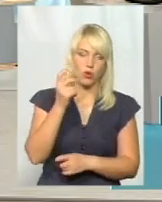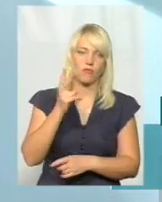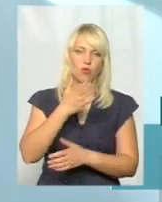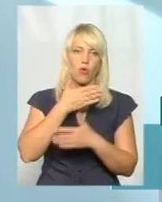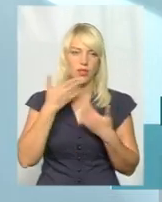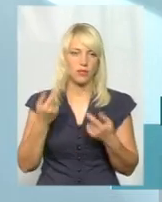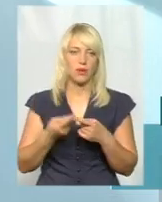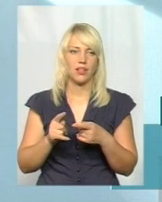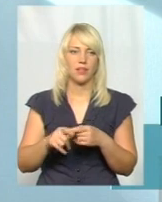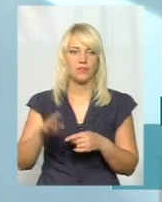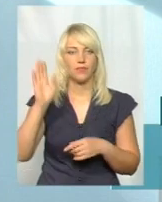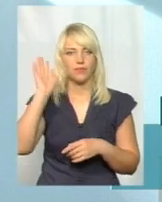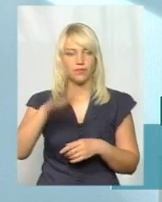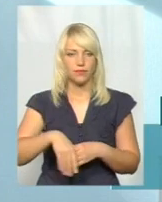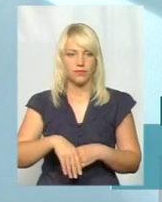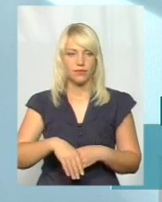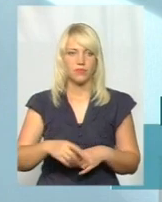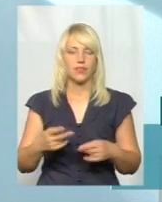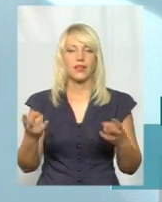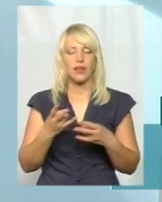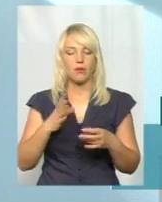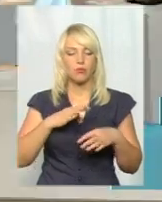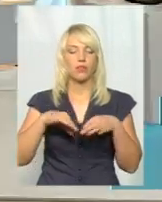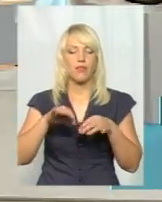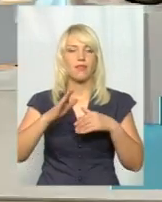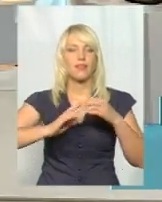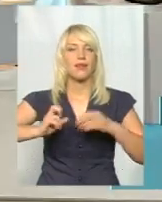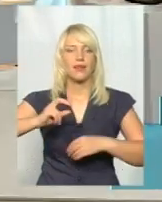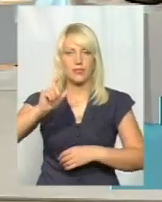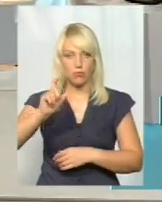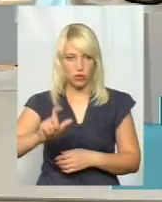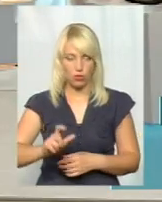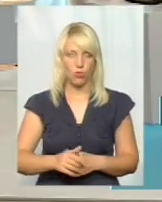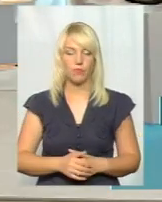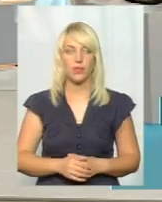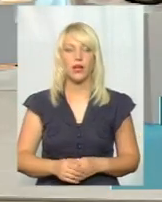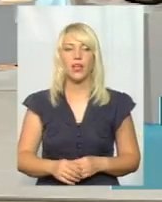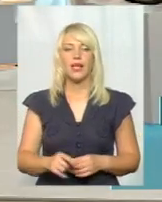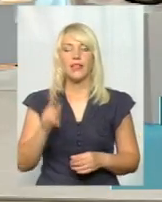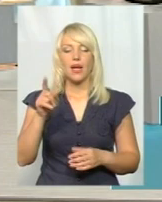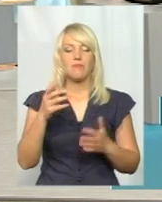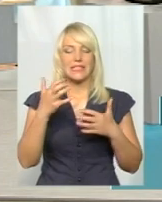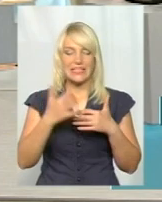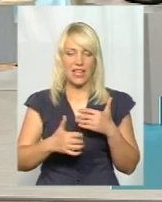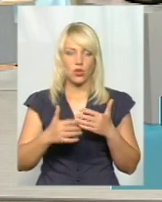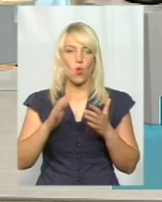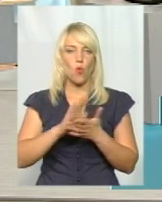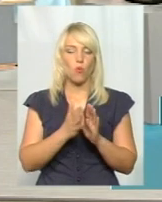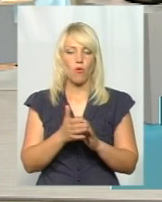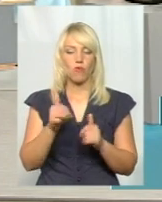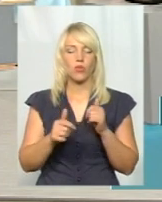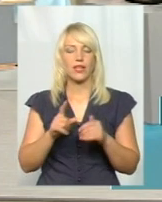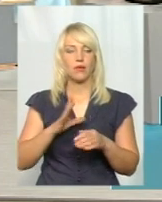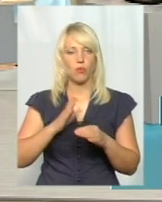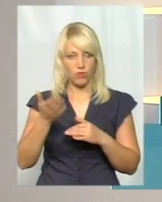Тобто, треба бути транспортніком. Пане Олександре, там серед умов конкурсу, який відбувався